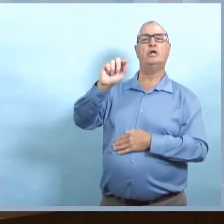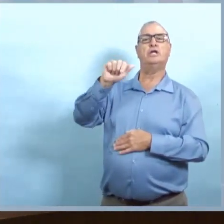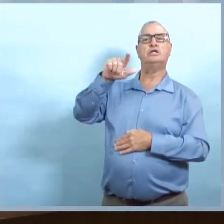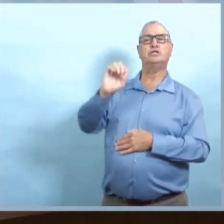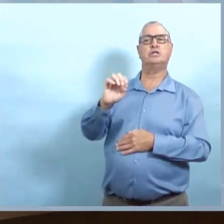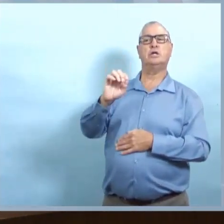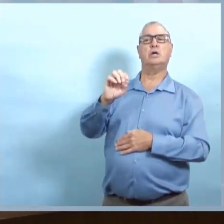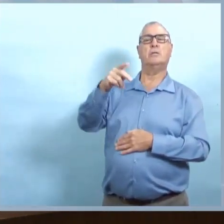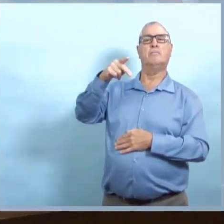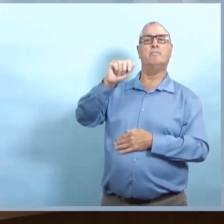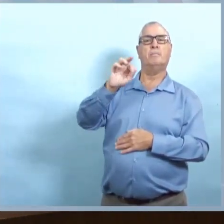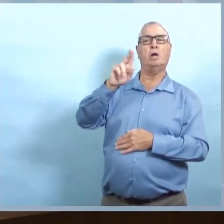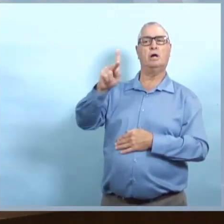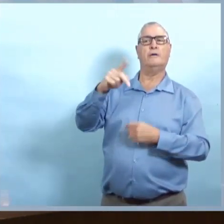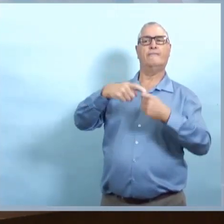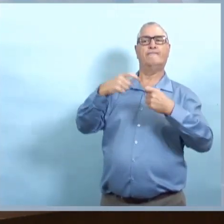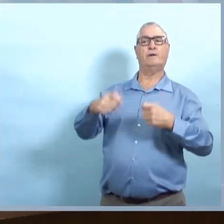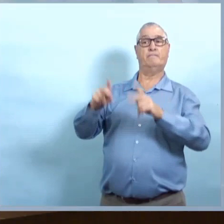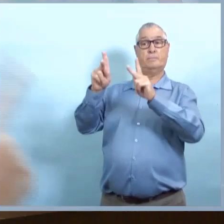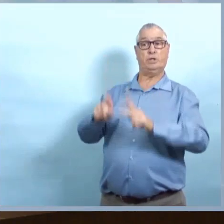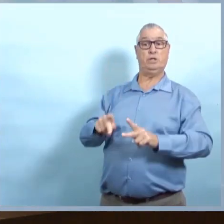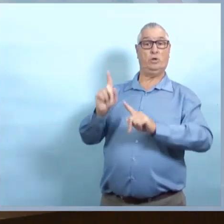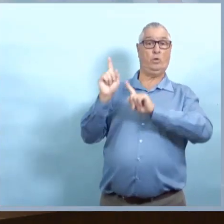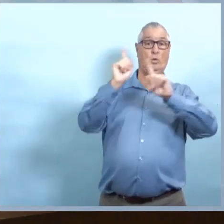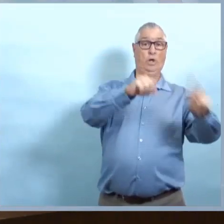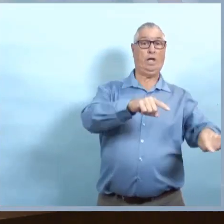de ne pas oublier que le virus est toujours là.